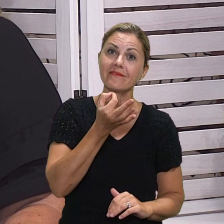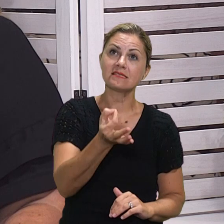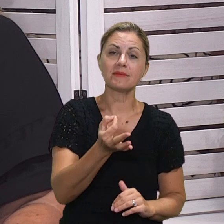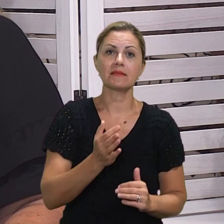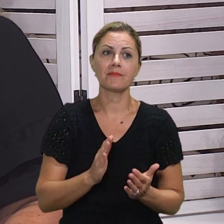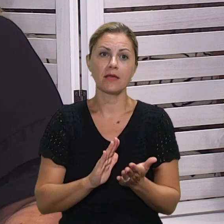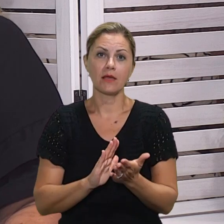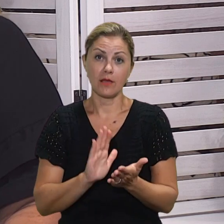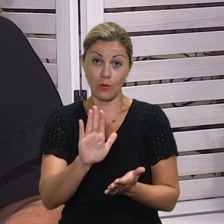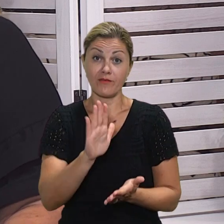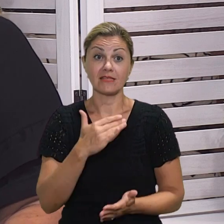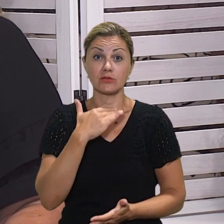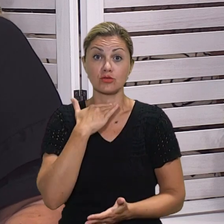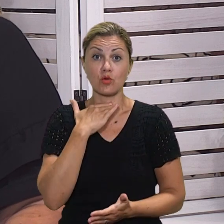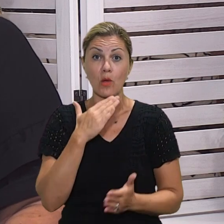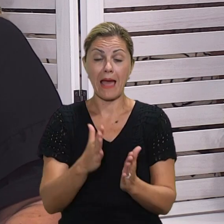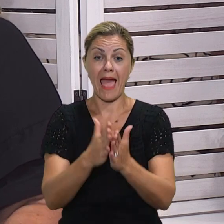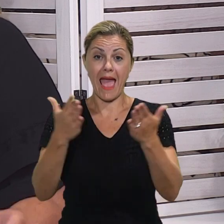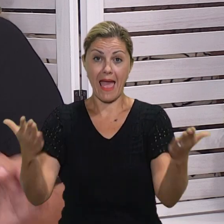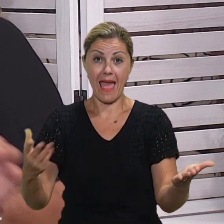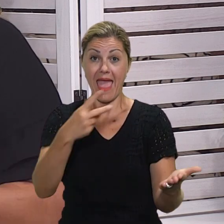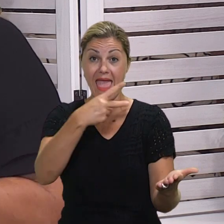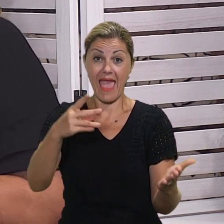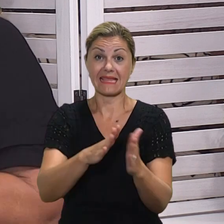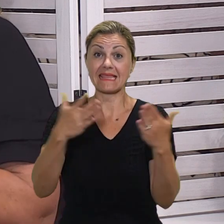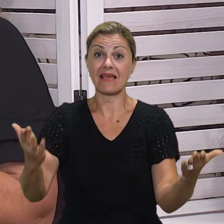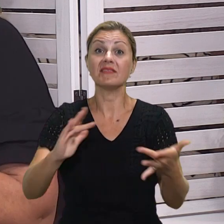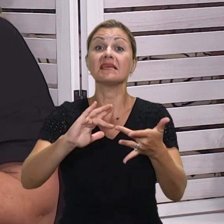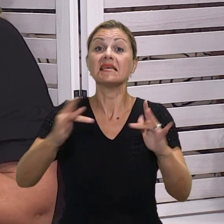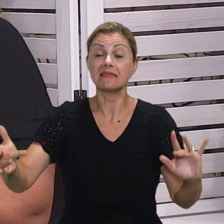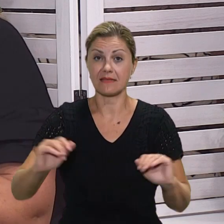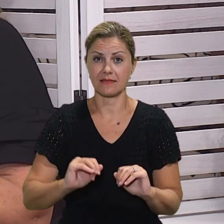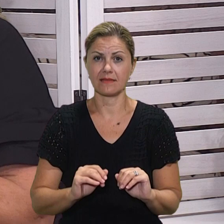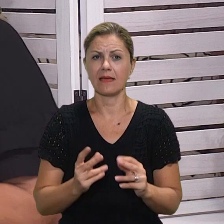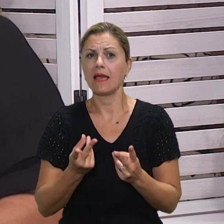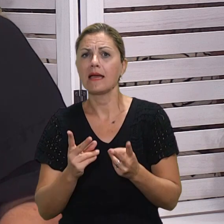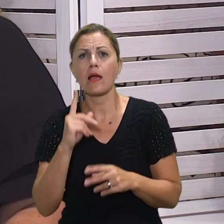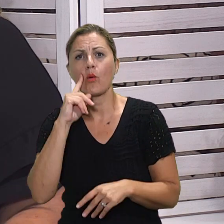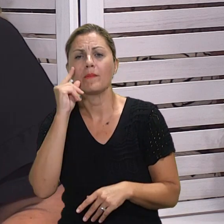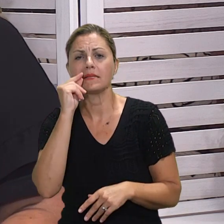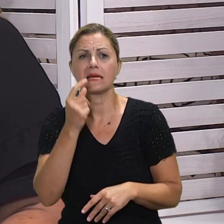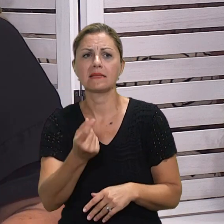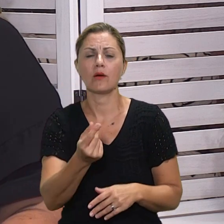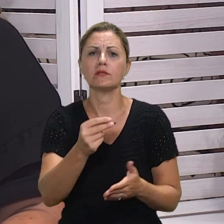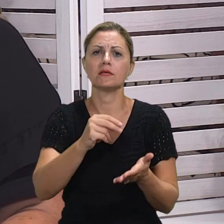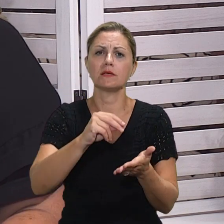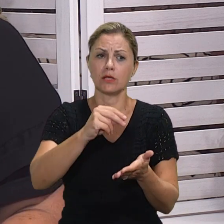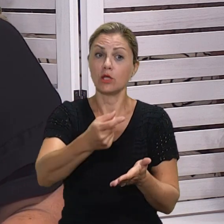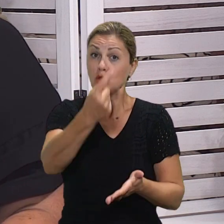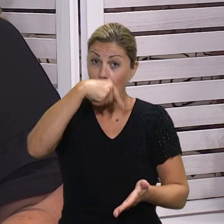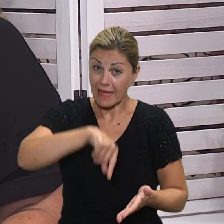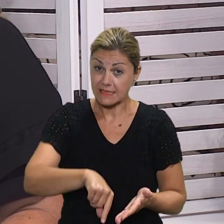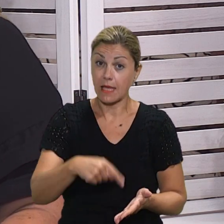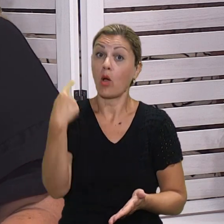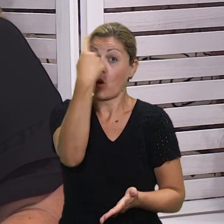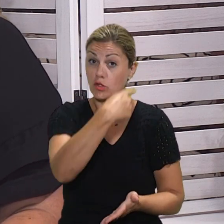e-dnevnik. Je li roditelji dolaze sad više u školu ili kažu, maja, sve ću ja to opravdati preko putem interneta, ne mora ni vidjeti učiteljicu? Vole